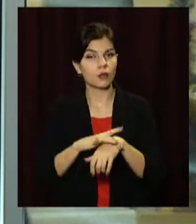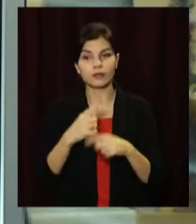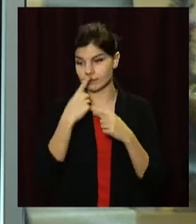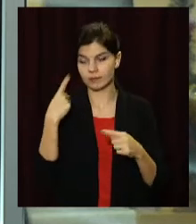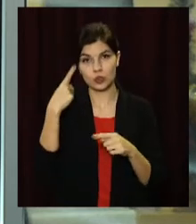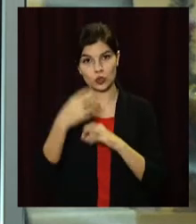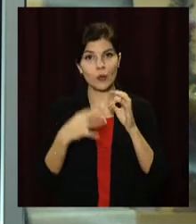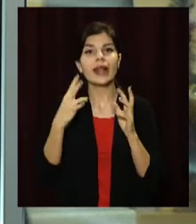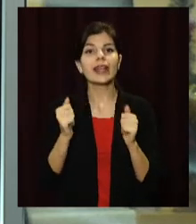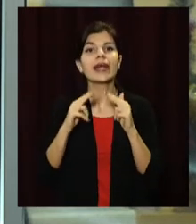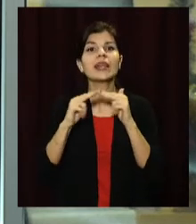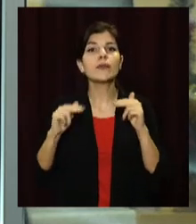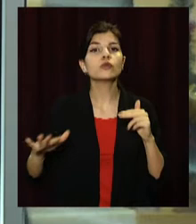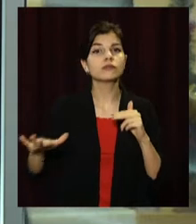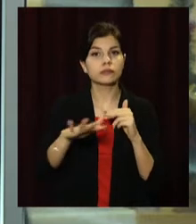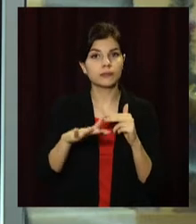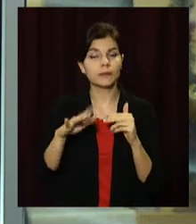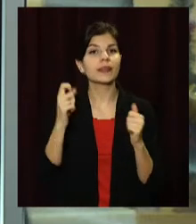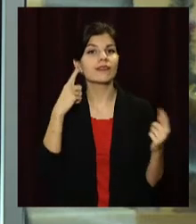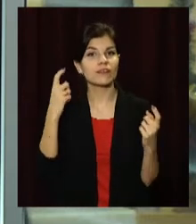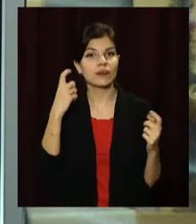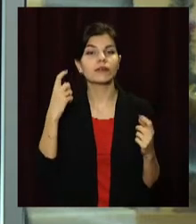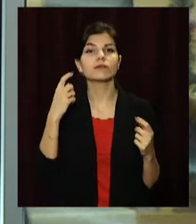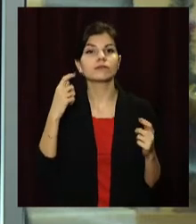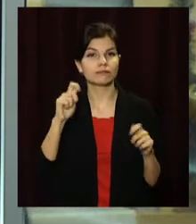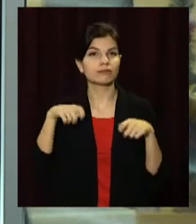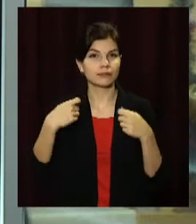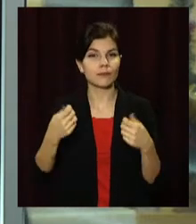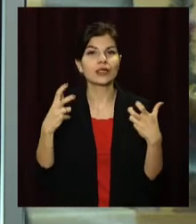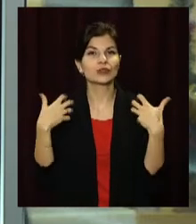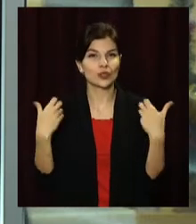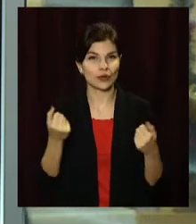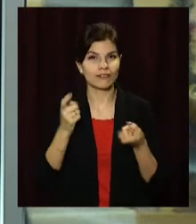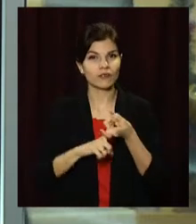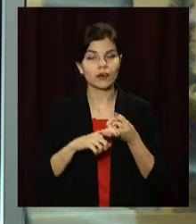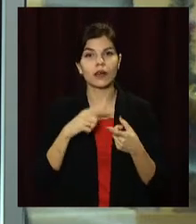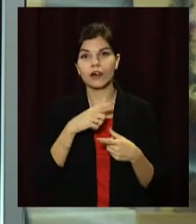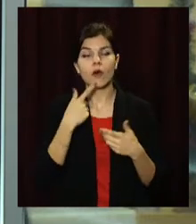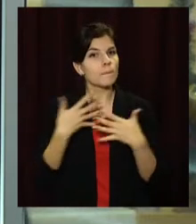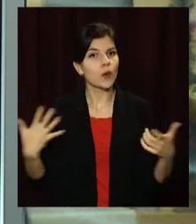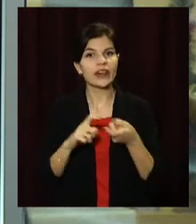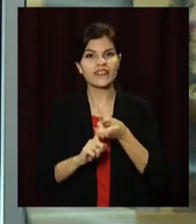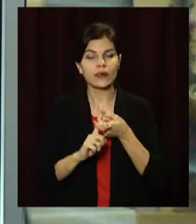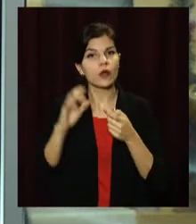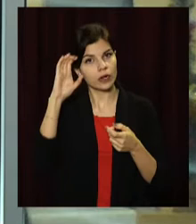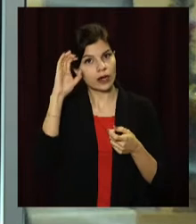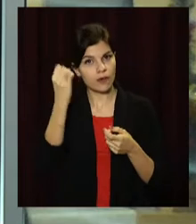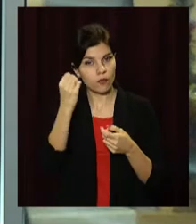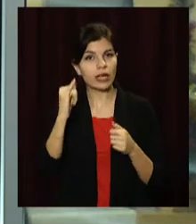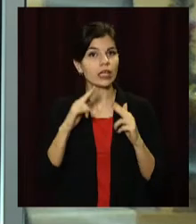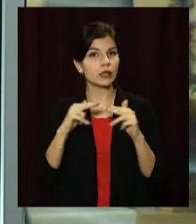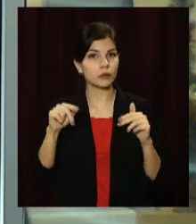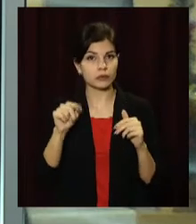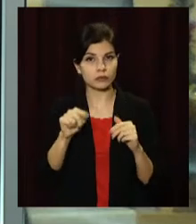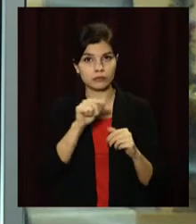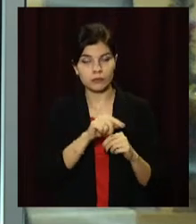попередню добу на Дніпропетровщині. За інформацією обласного департаменту охорони здоров'я, найбільше інфікованих у Кривому Розі та Дніпрі.